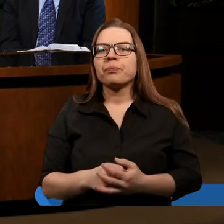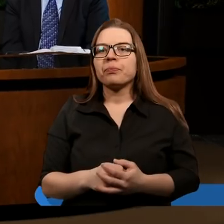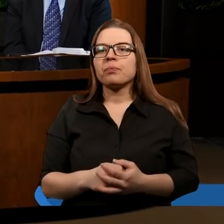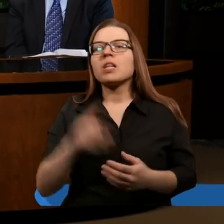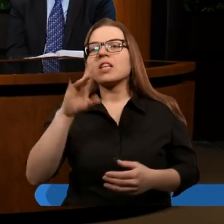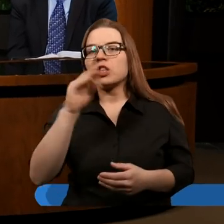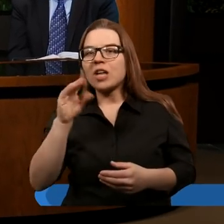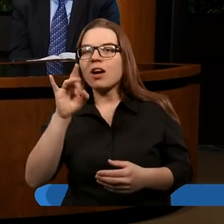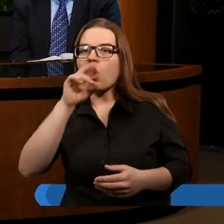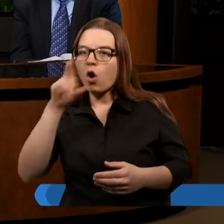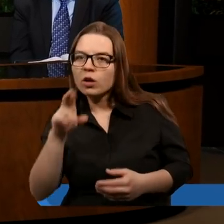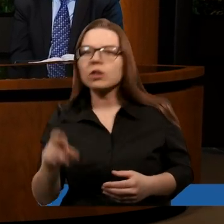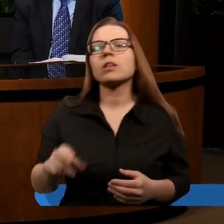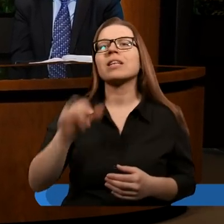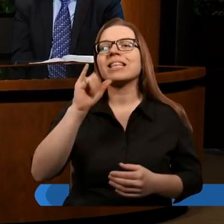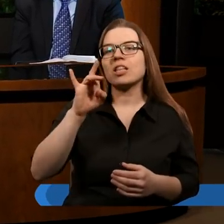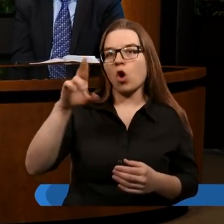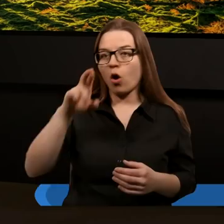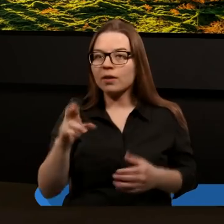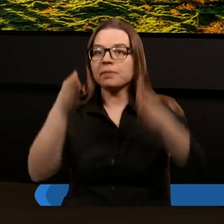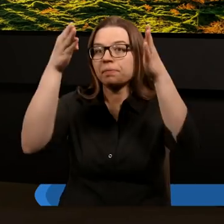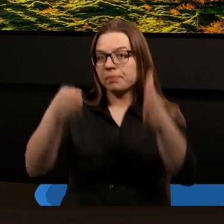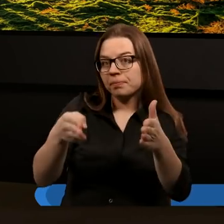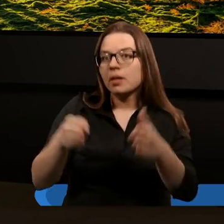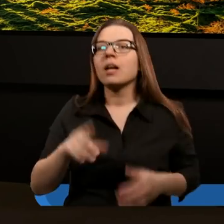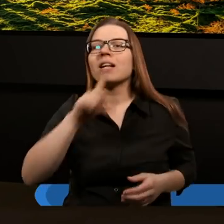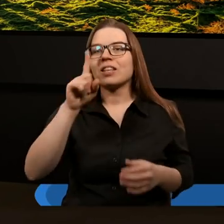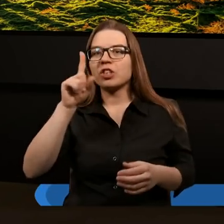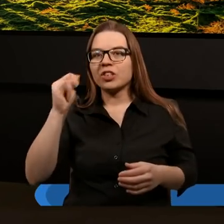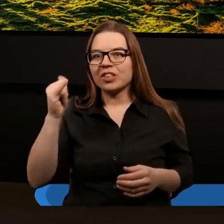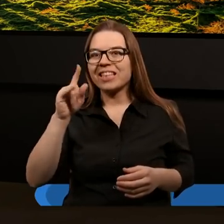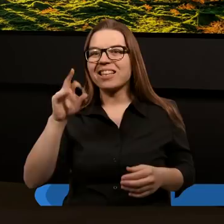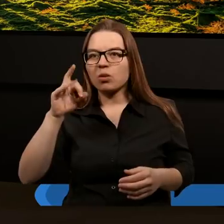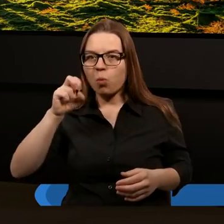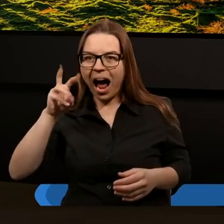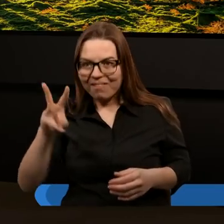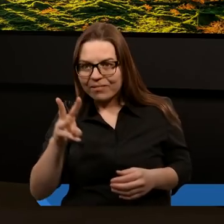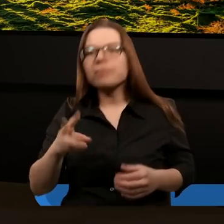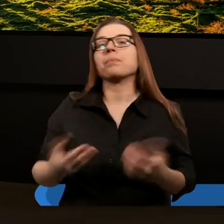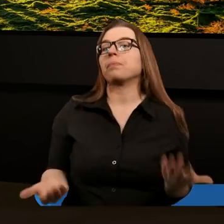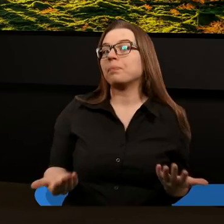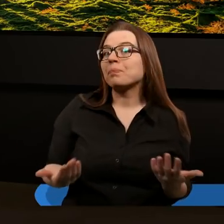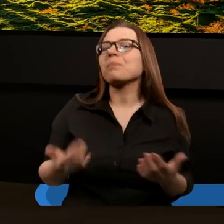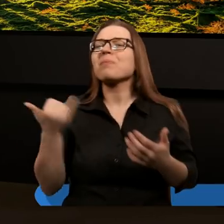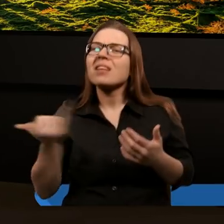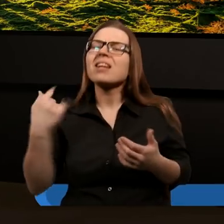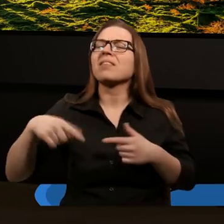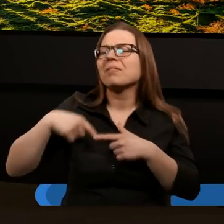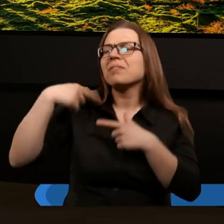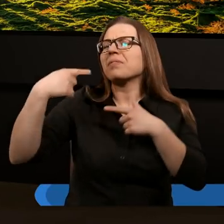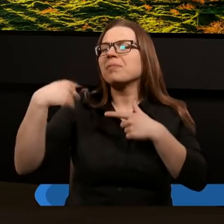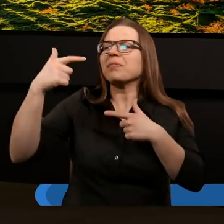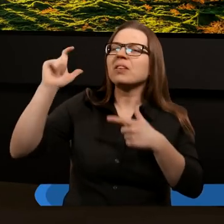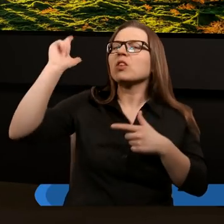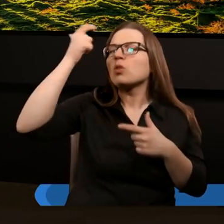Grzegorz oraz Igor, a ja mam na imię Zdzisław i jako, że głównym naszym